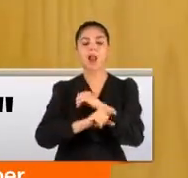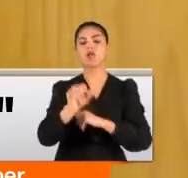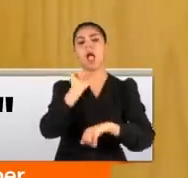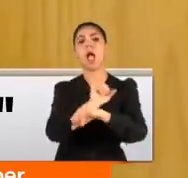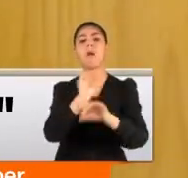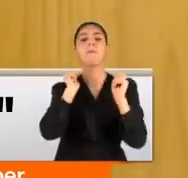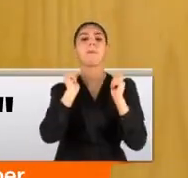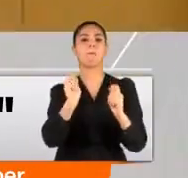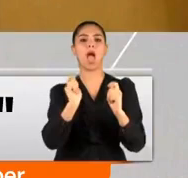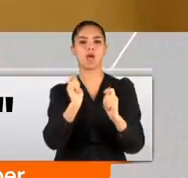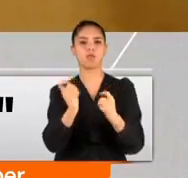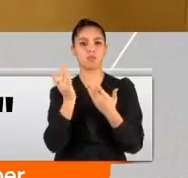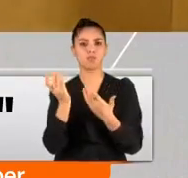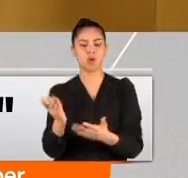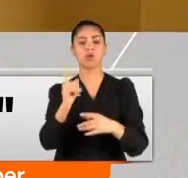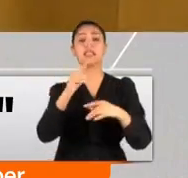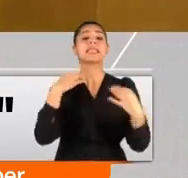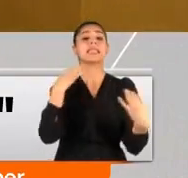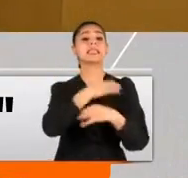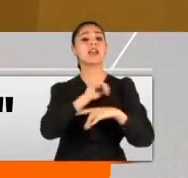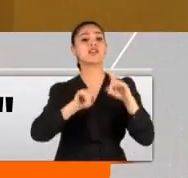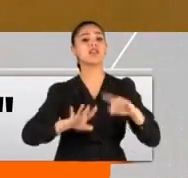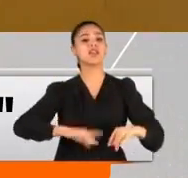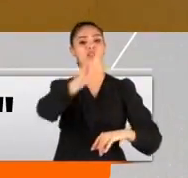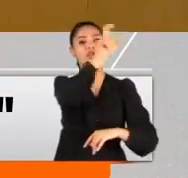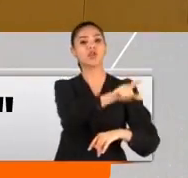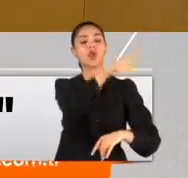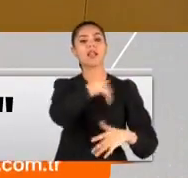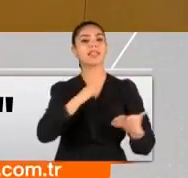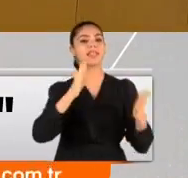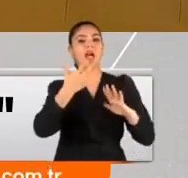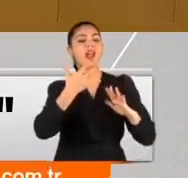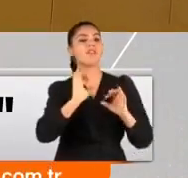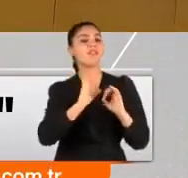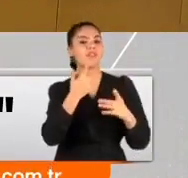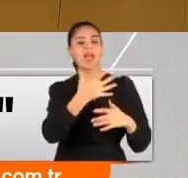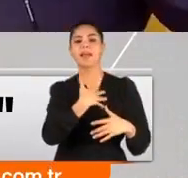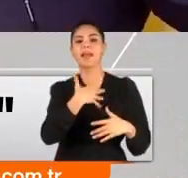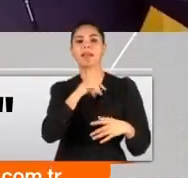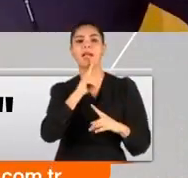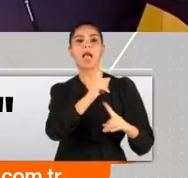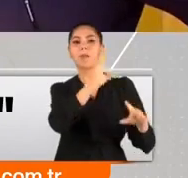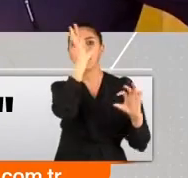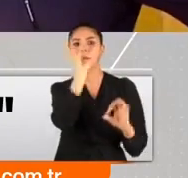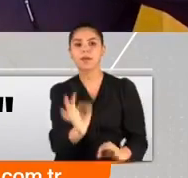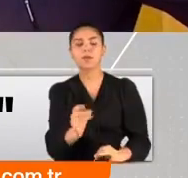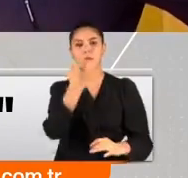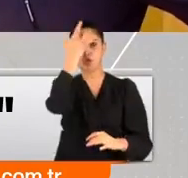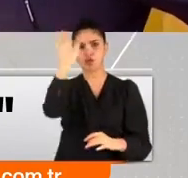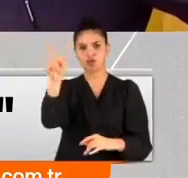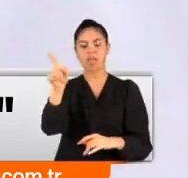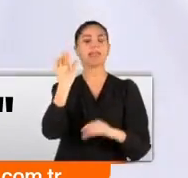parmaklıkların arkasıdır. Sayın Kılıçdaroğlu kimin tarafındasın? Kimin kılıcını sallıyorsun? Şehidin mi,